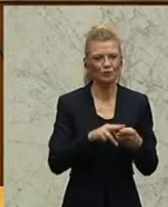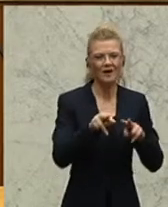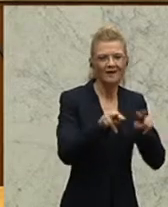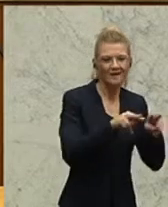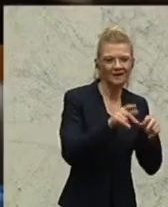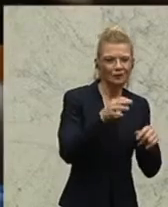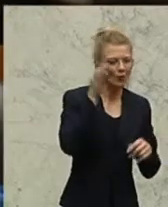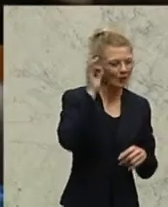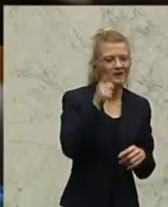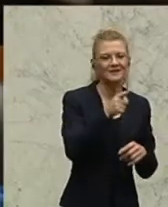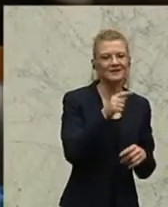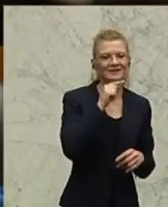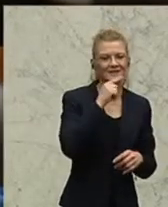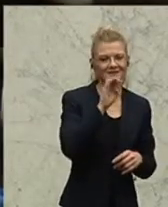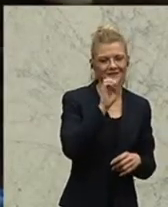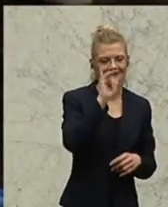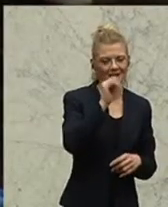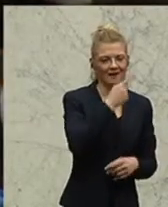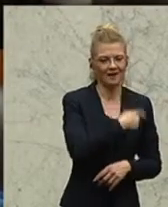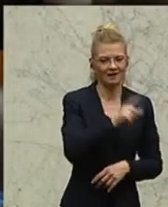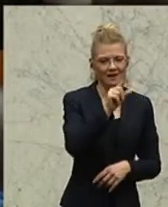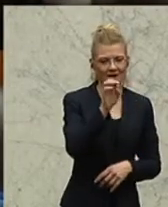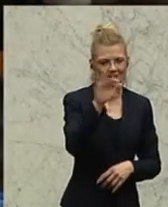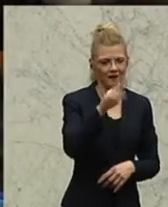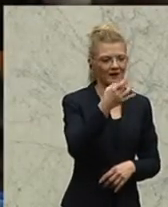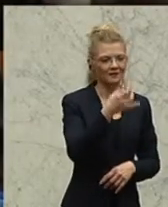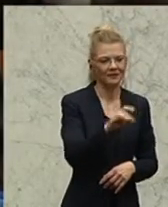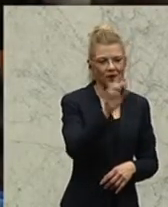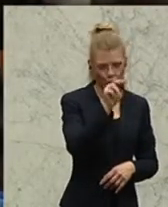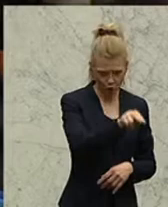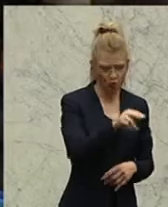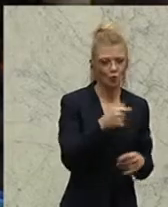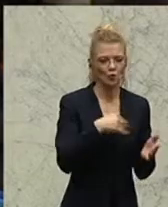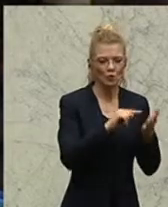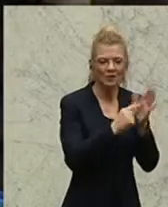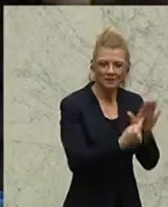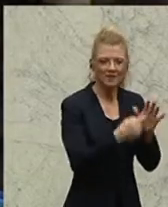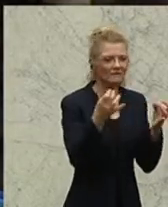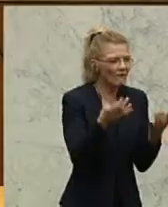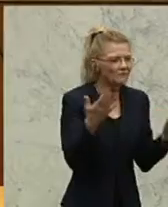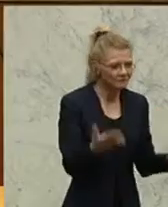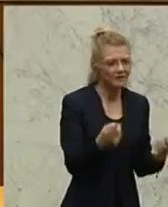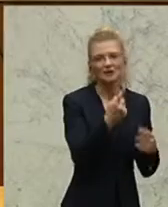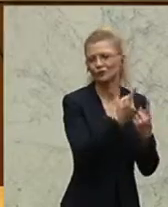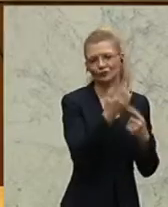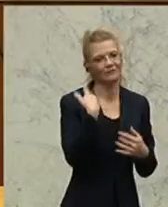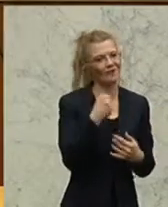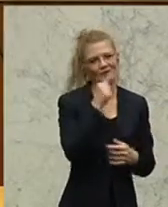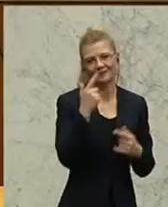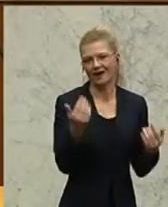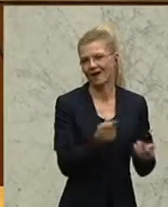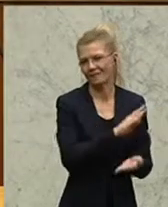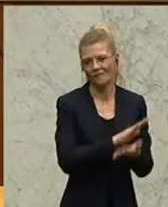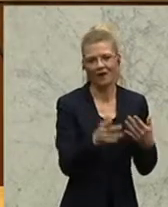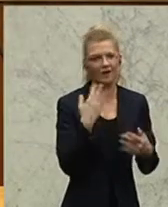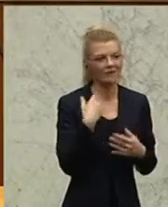gesprochen. Es hat sich gezeigt, dass die Situation, dass der Weg für die Technische Universität keinerleiht war, dass es eine schwierige, schmerzhafte Situation war